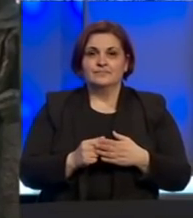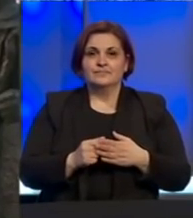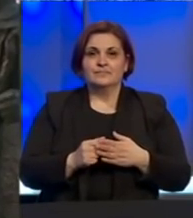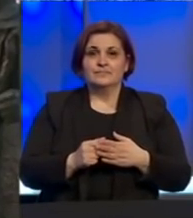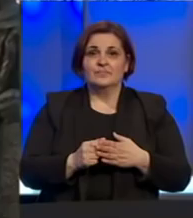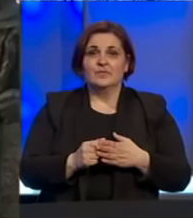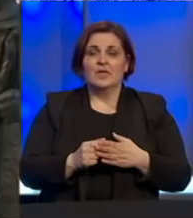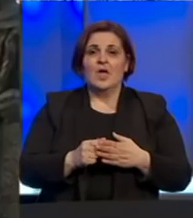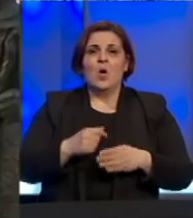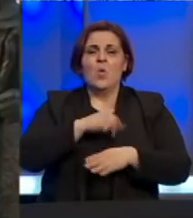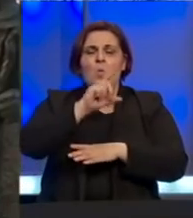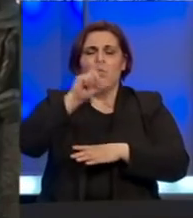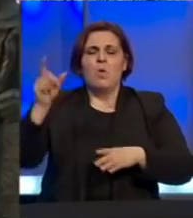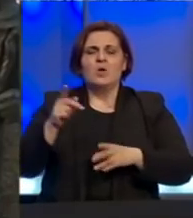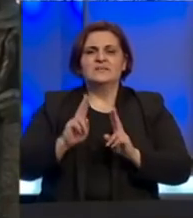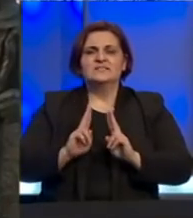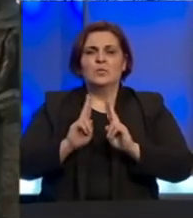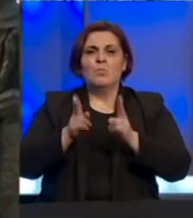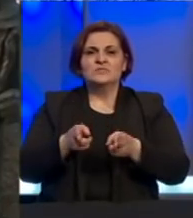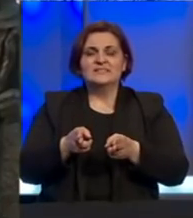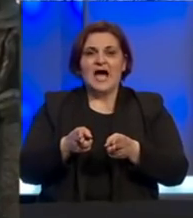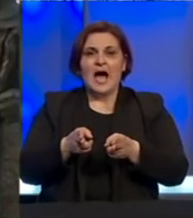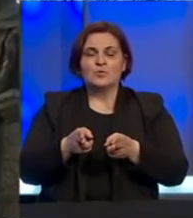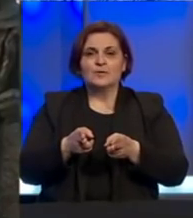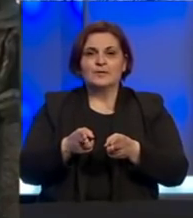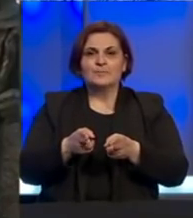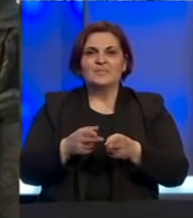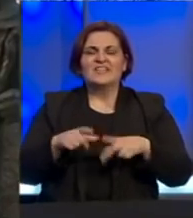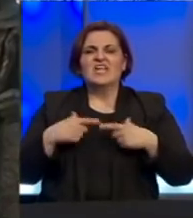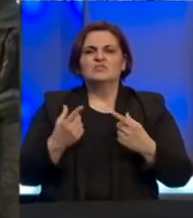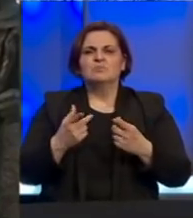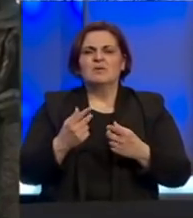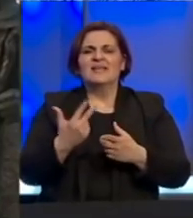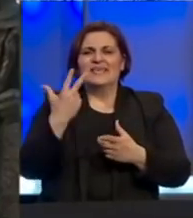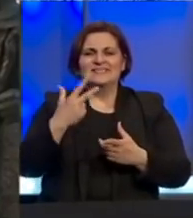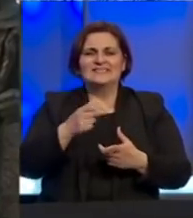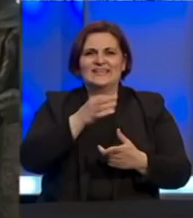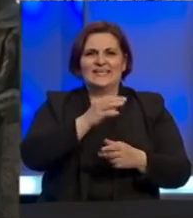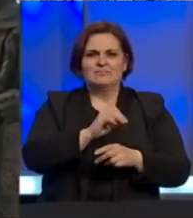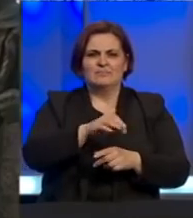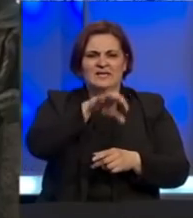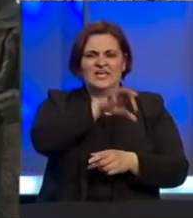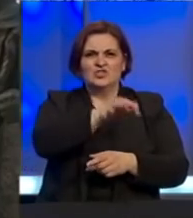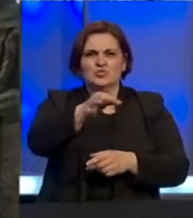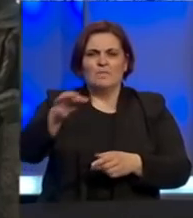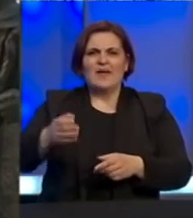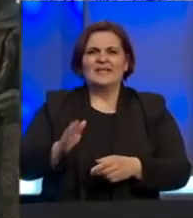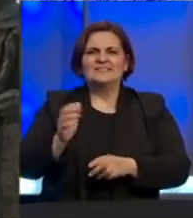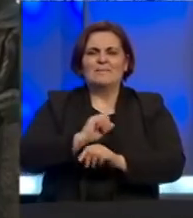U sveučilišnoj kliničkoj bolnici Mostar, gdje gravitiraju pacijenti iz tri županije, Hercegovačko-Neretanske,